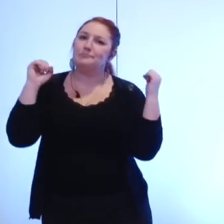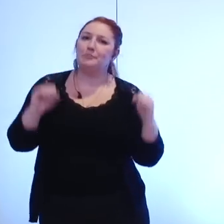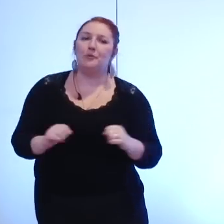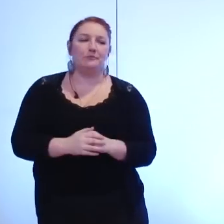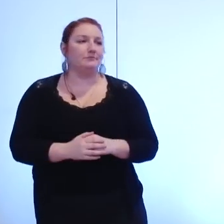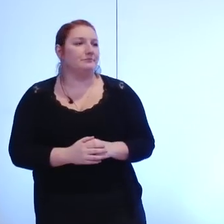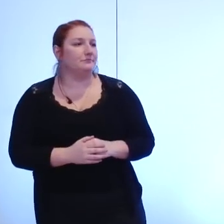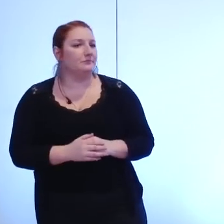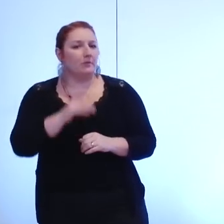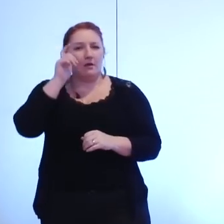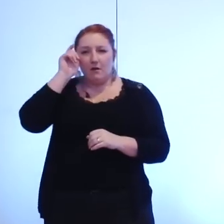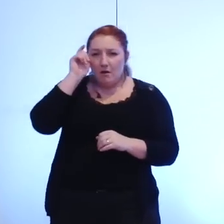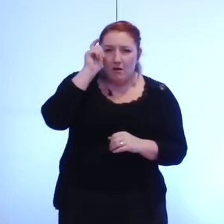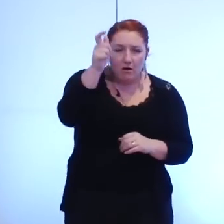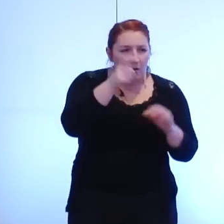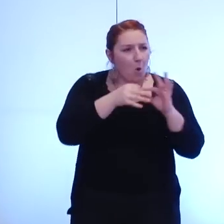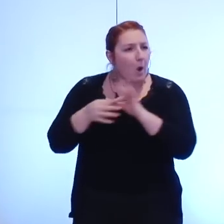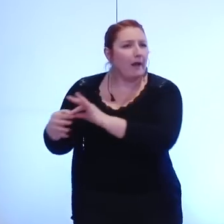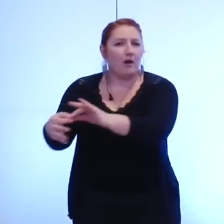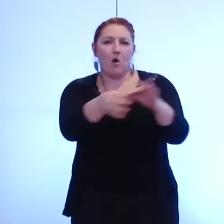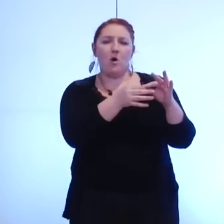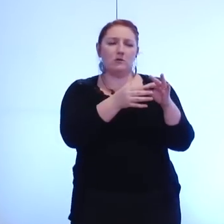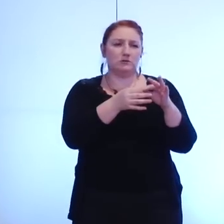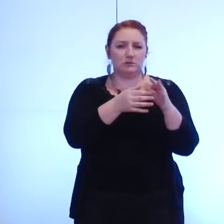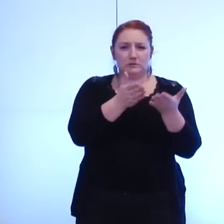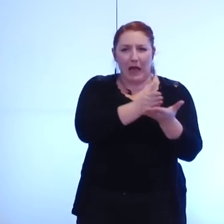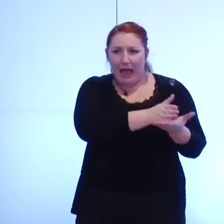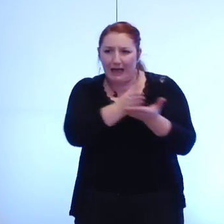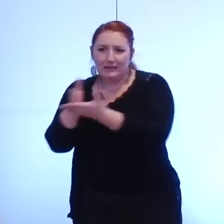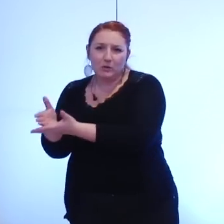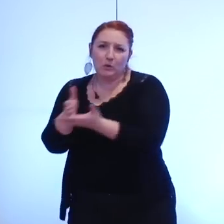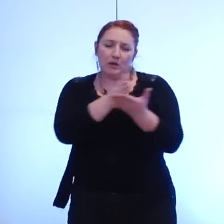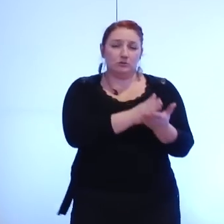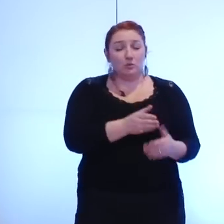cohérence articulation je le dis souvent pas de trou dans la raquette